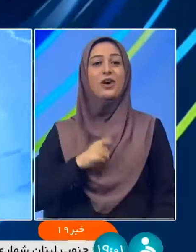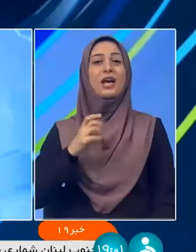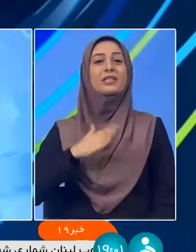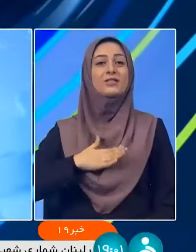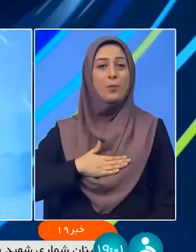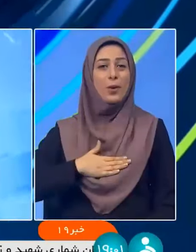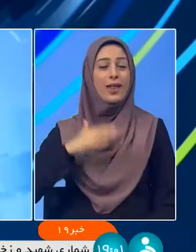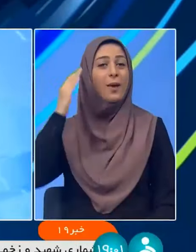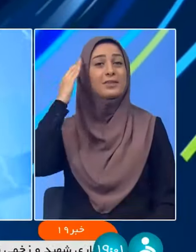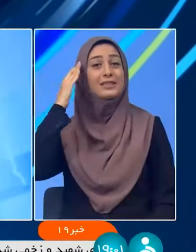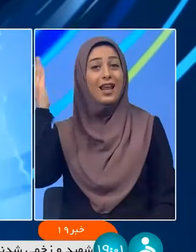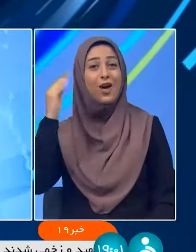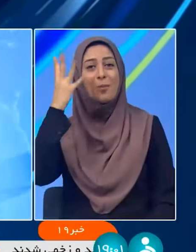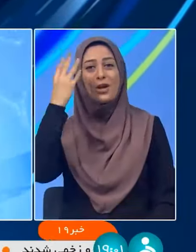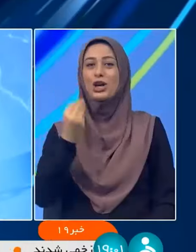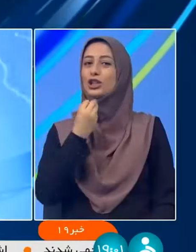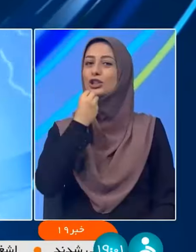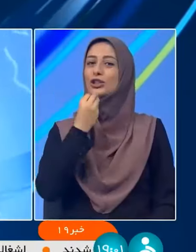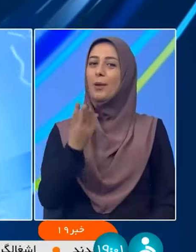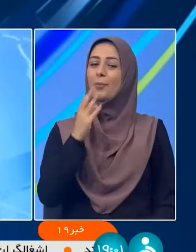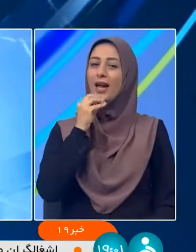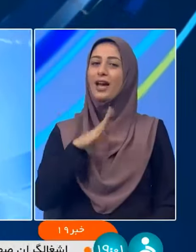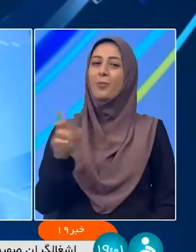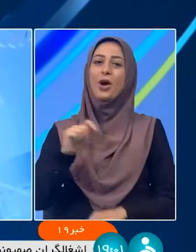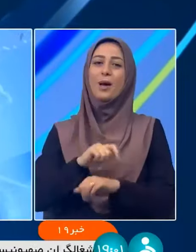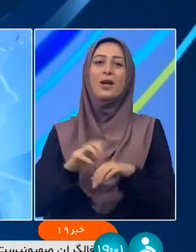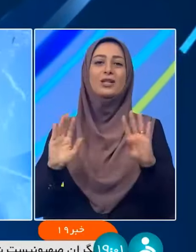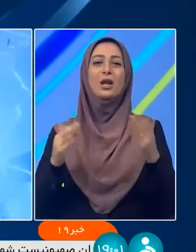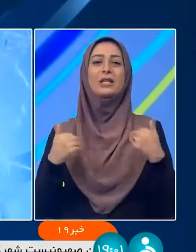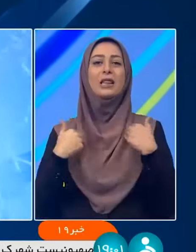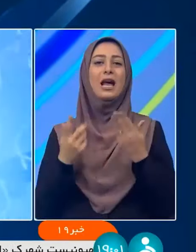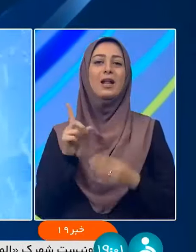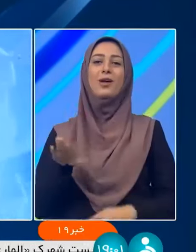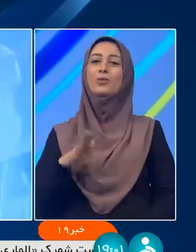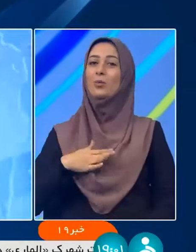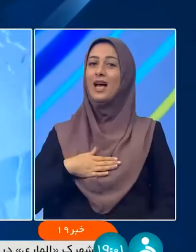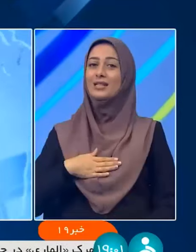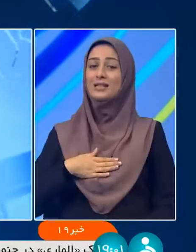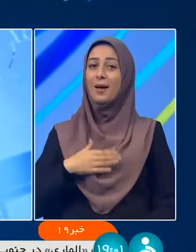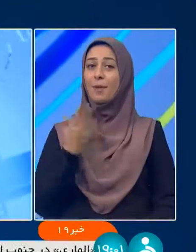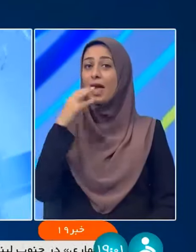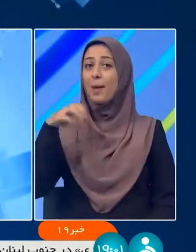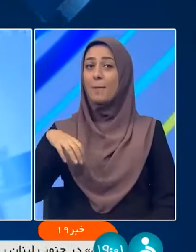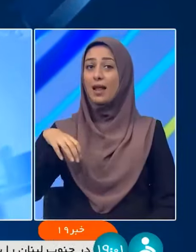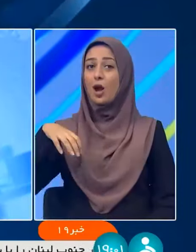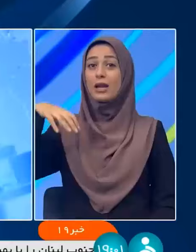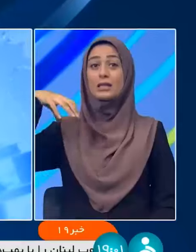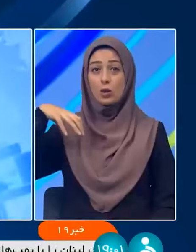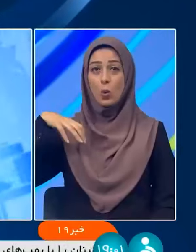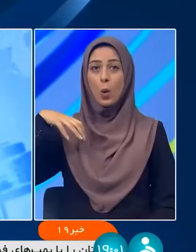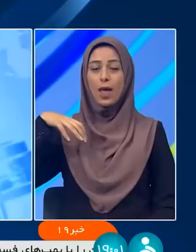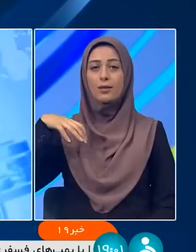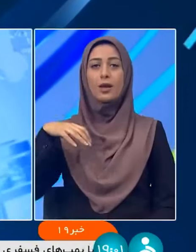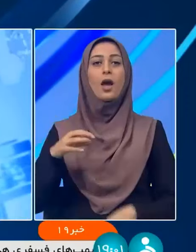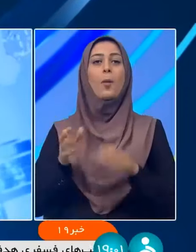عجمندم، شبتون به خیر باشه، با بخش خبری ساعت 19 همراه باشید مدارس دولتی محور